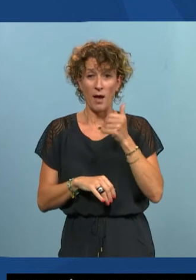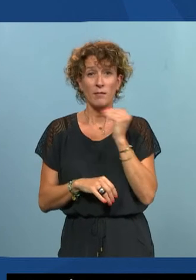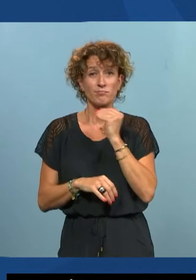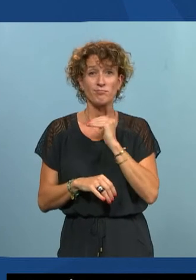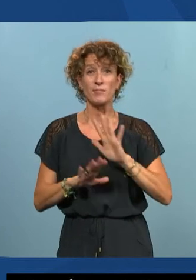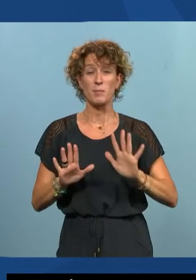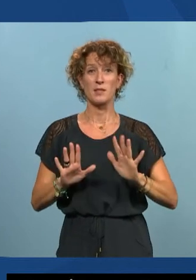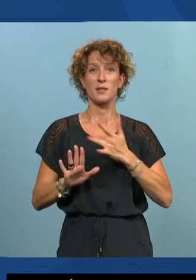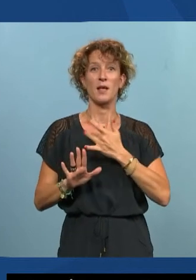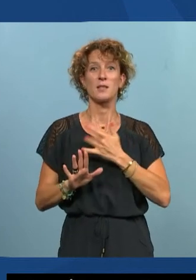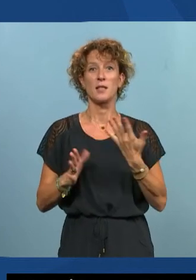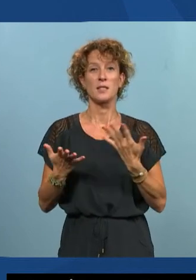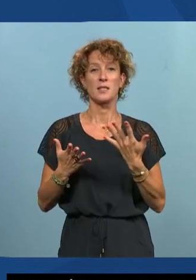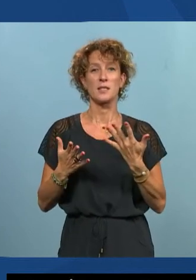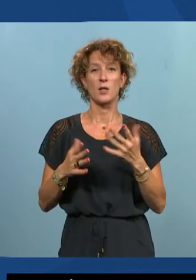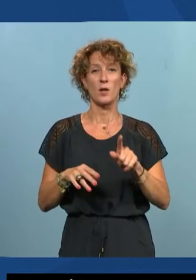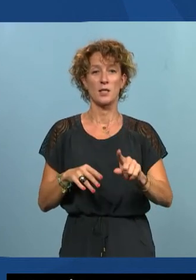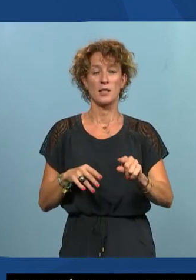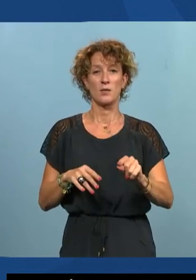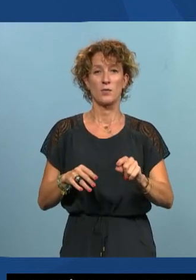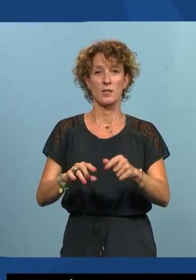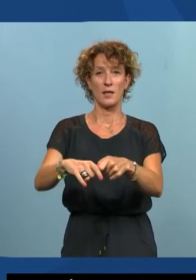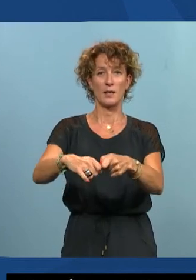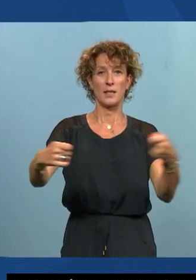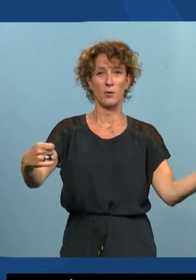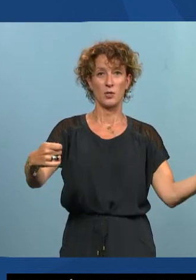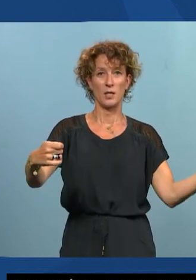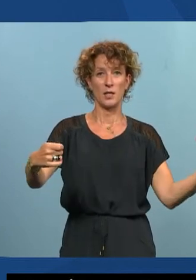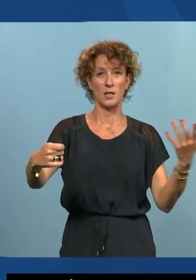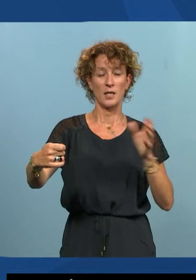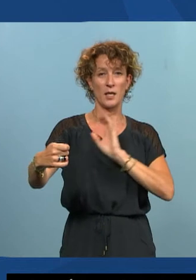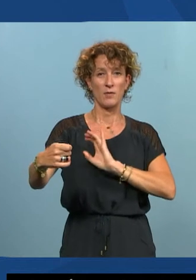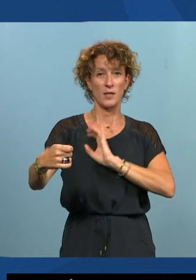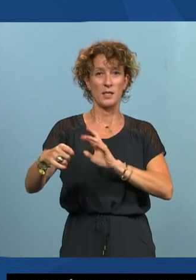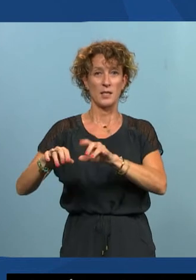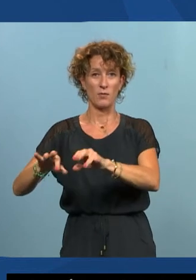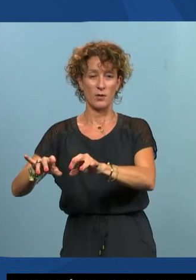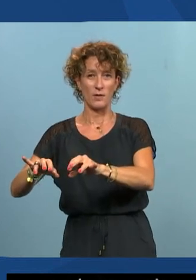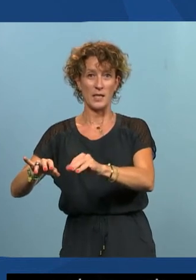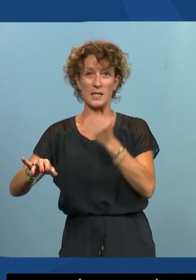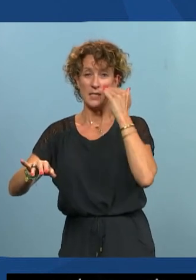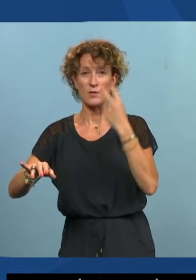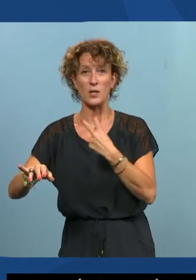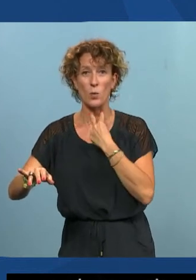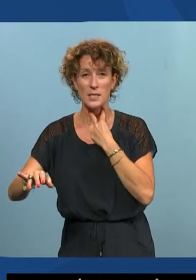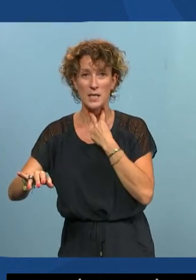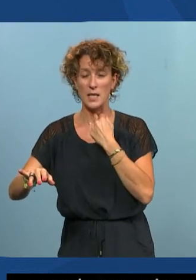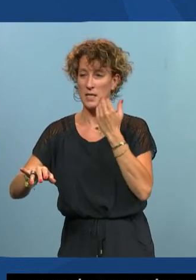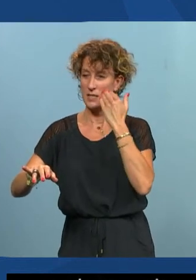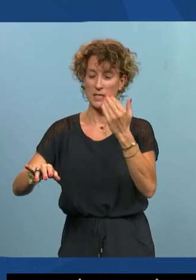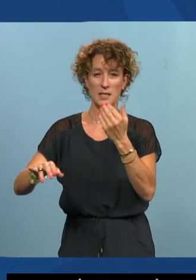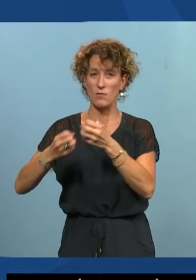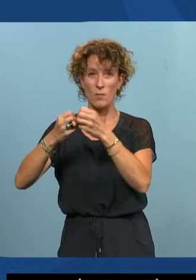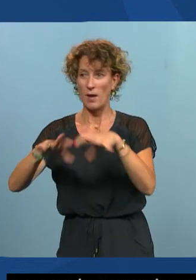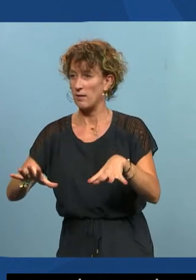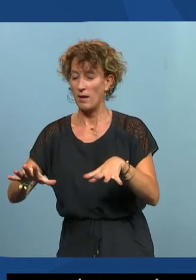très intéressant c'est vous débranchez votre souris et vous essayez de naviguer au clavier si vous restez coincé quelque part si vous perdez le focus ou